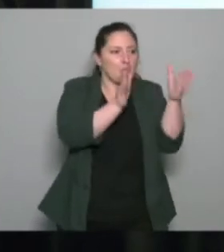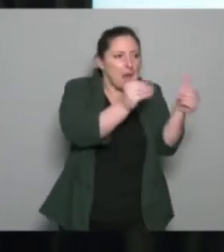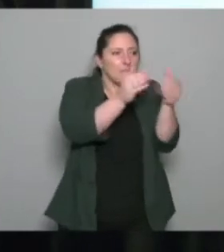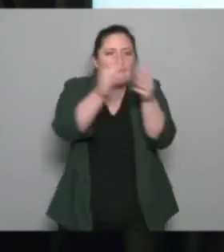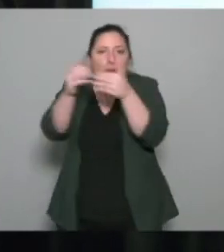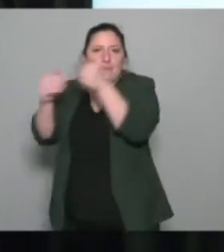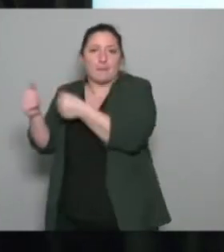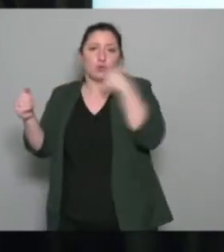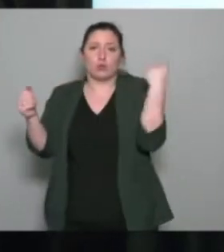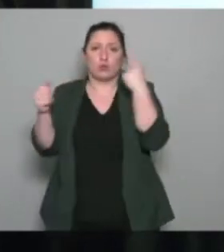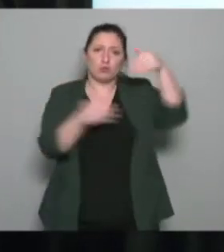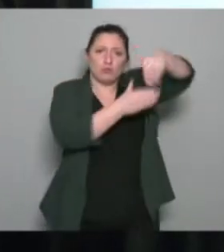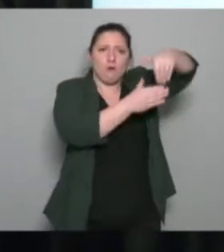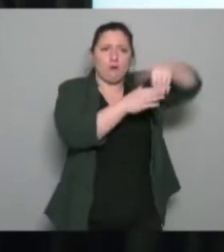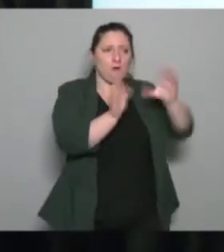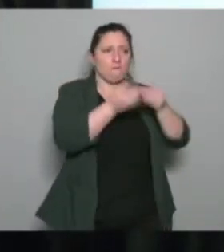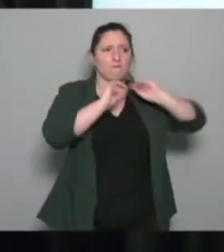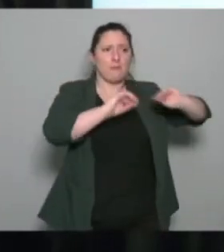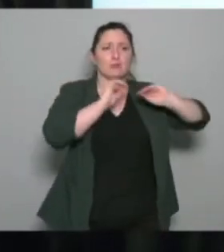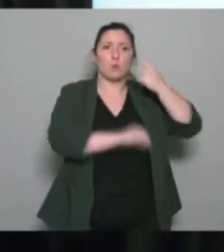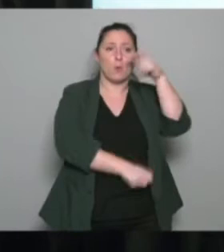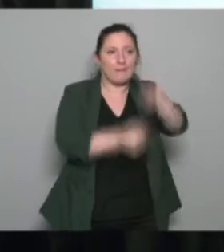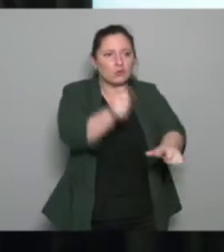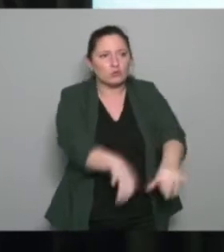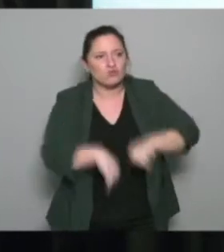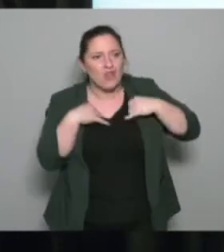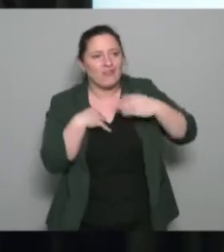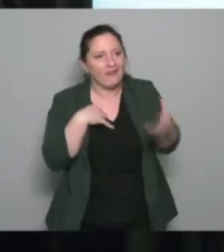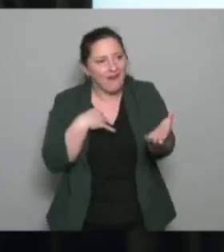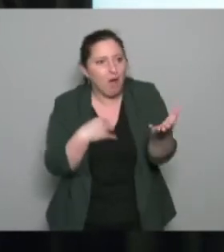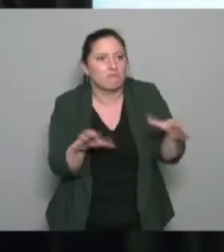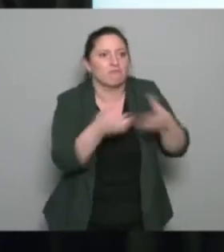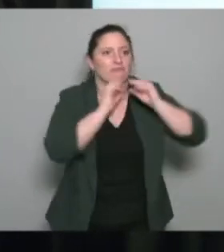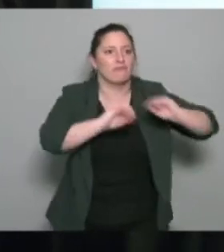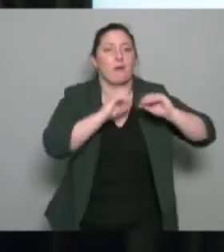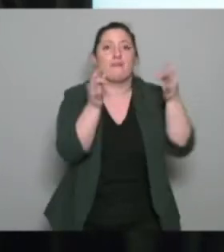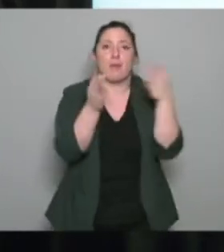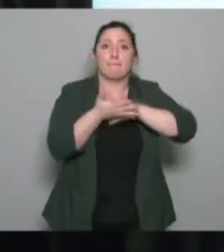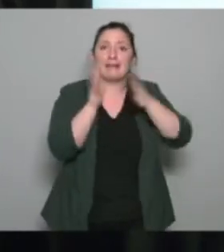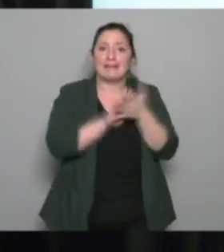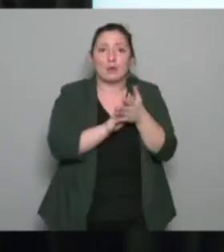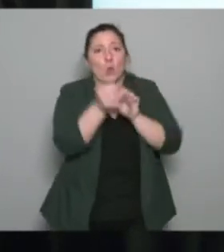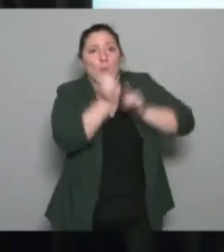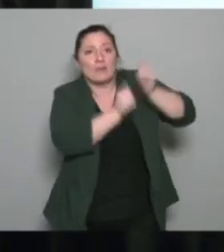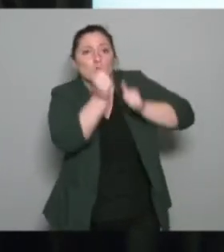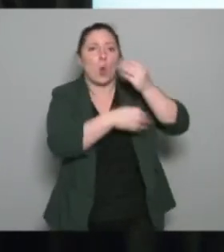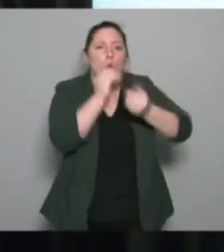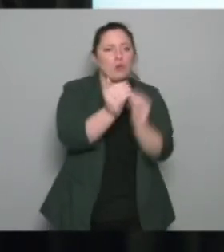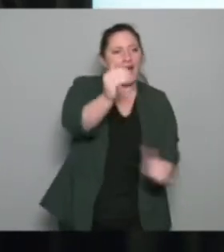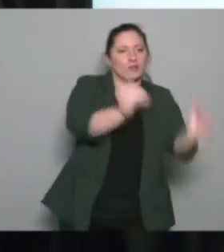formation pour entraîner former les jeunes sur la pratique sportive compétitive ou les adultes